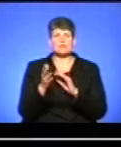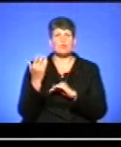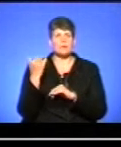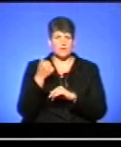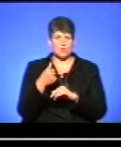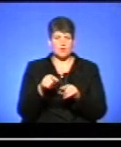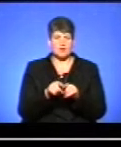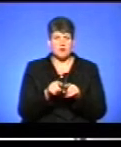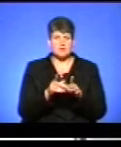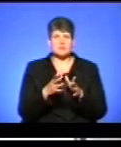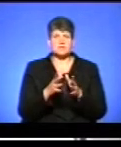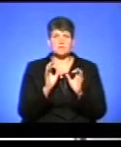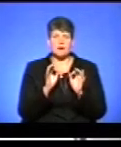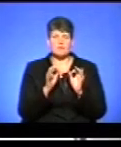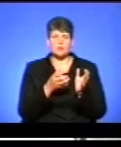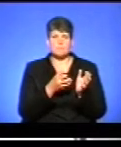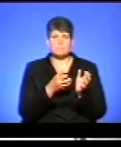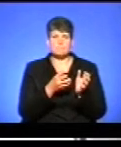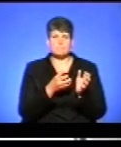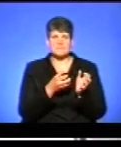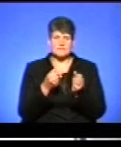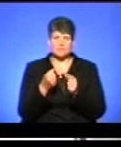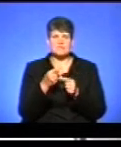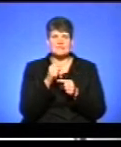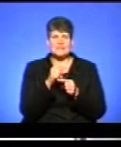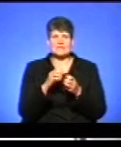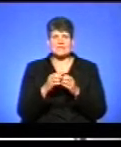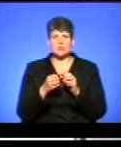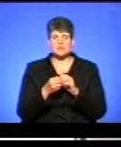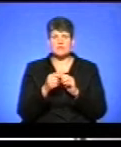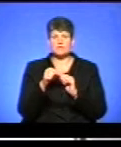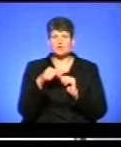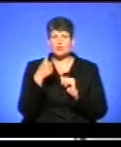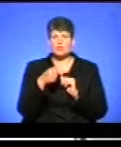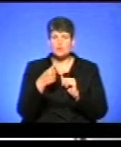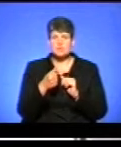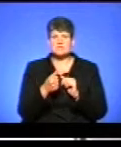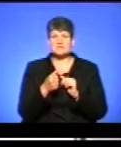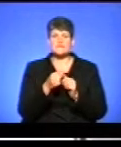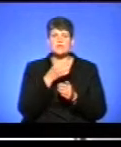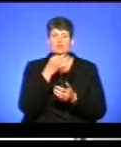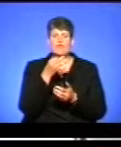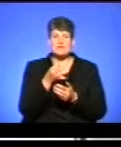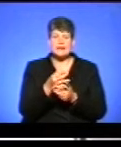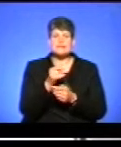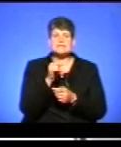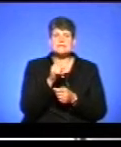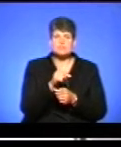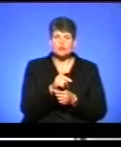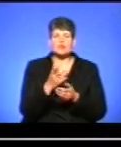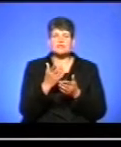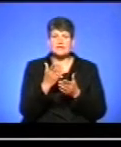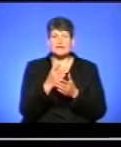роках, чи правильно підтягнулися їхні відповідні результати. І цього року відповідальність за то, який саме